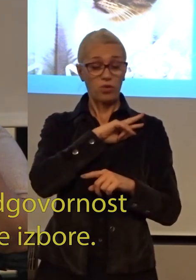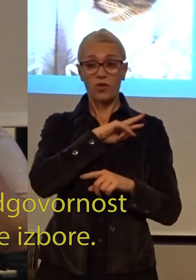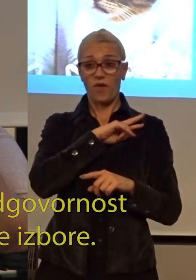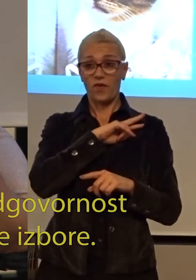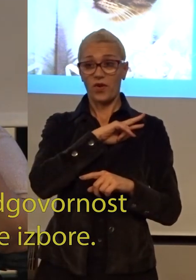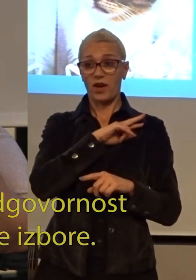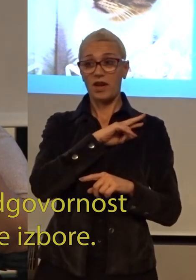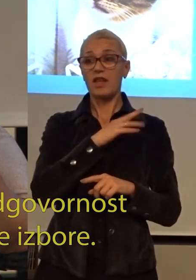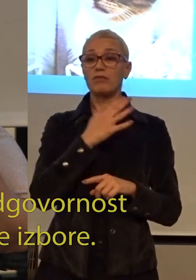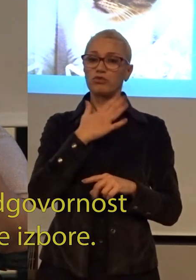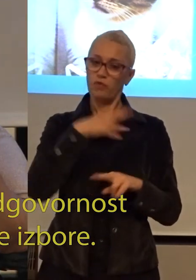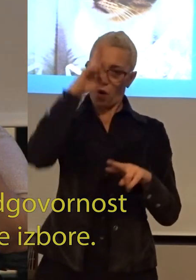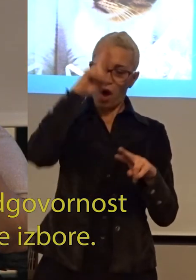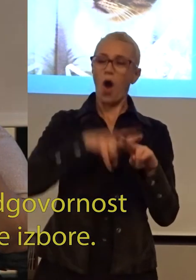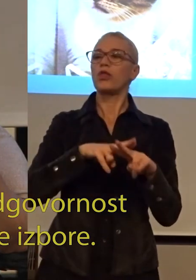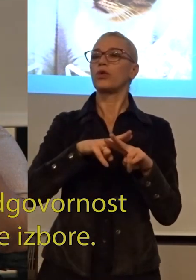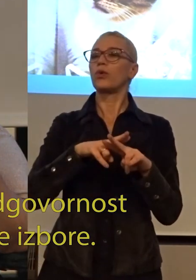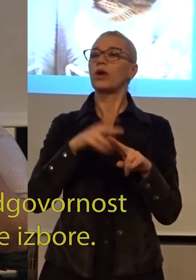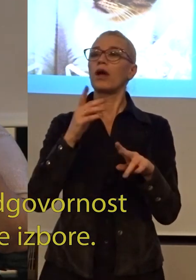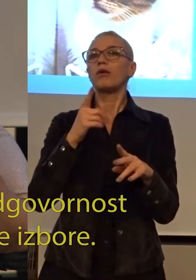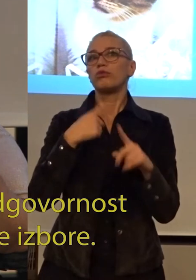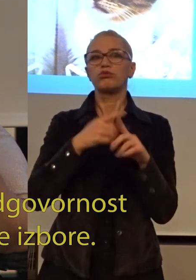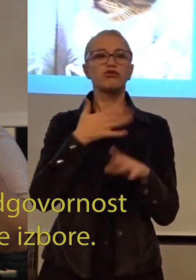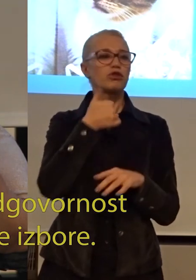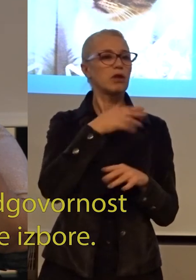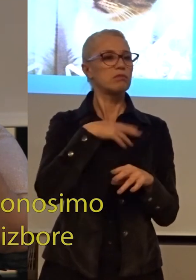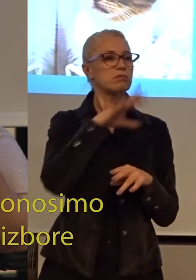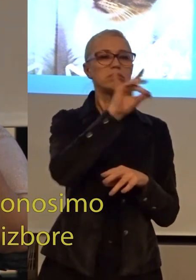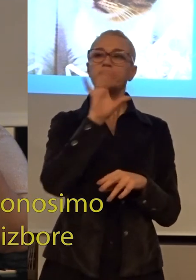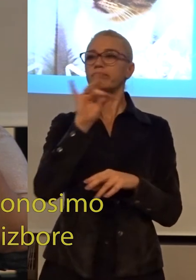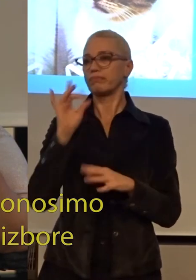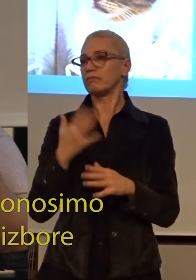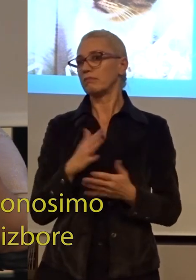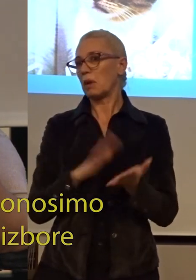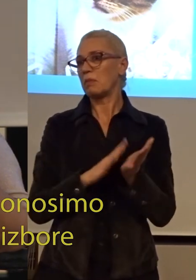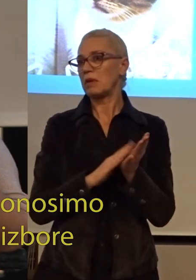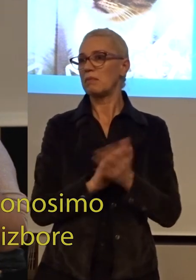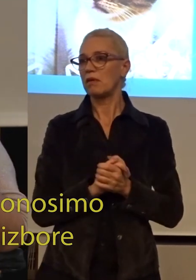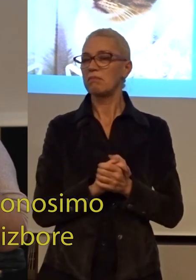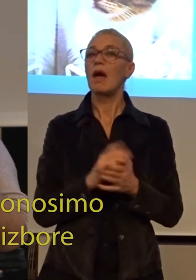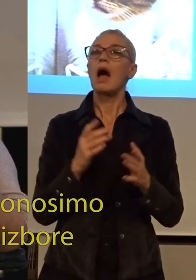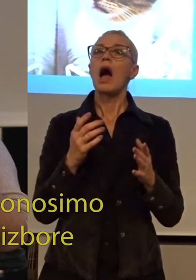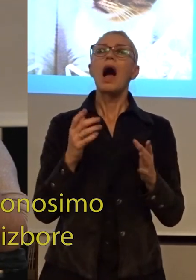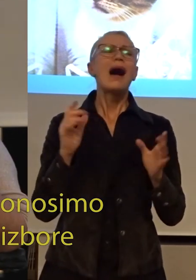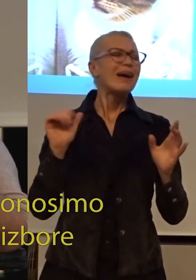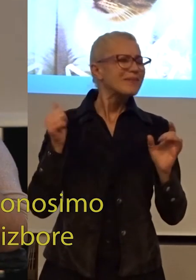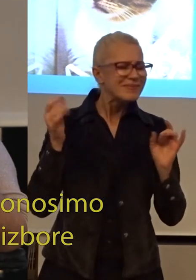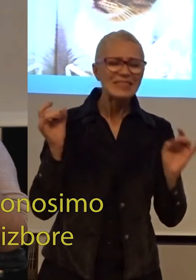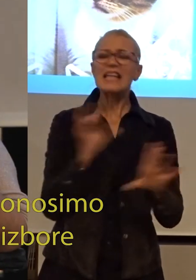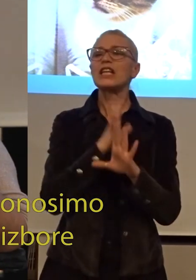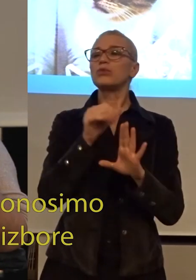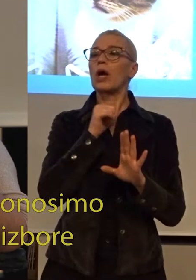za svoje odluke i svoje izbore. Najsrećniji smo kada u svom životu